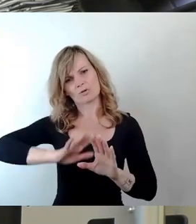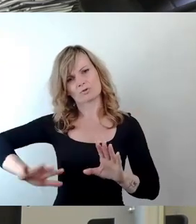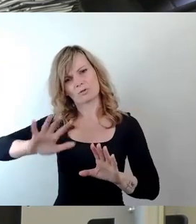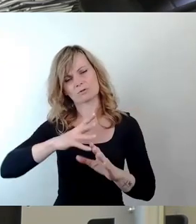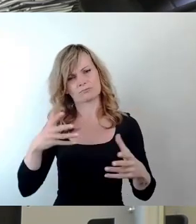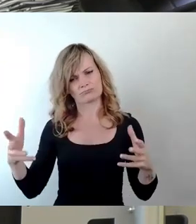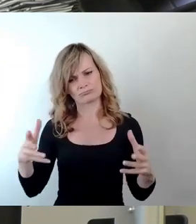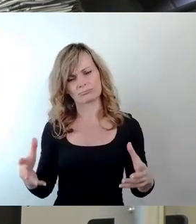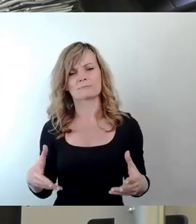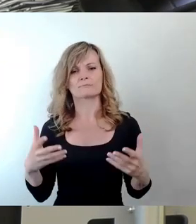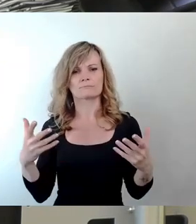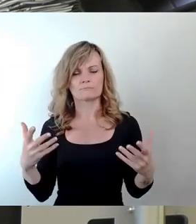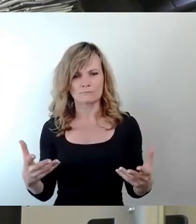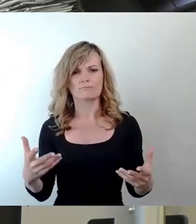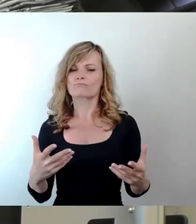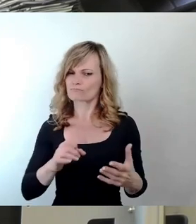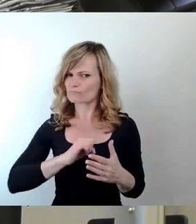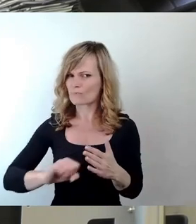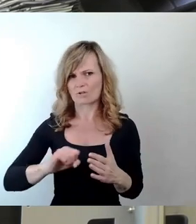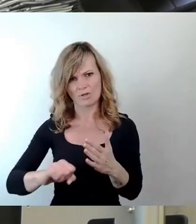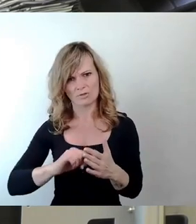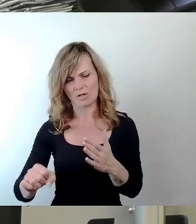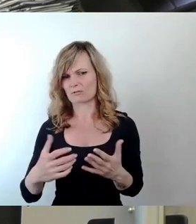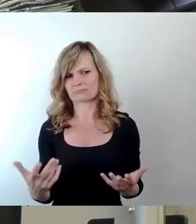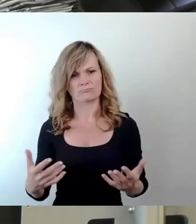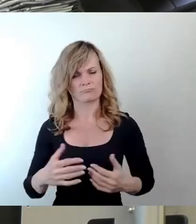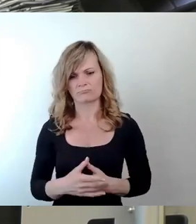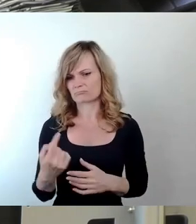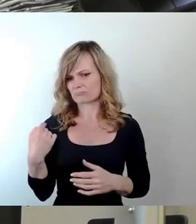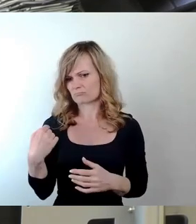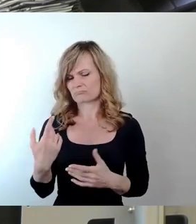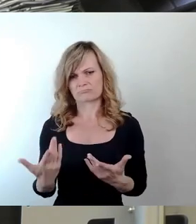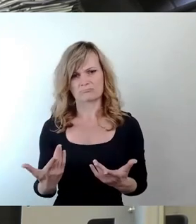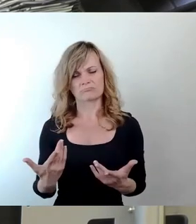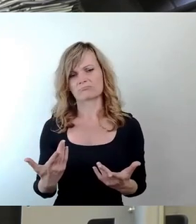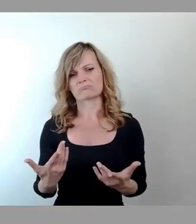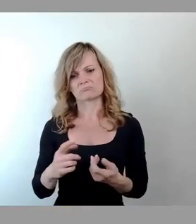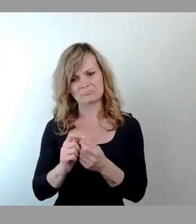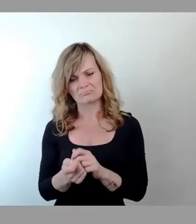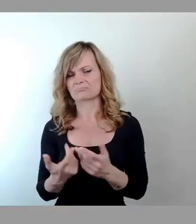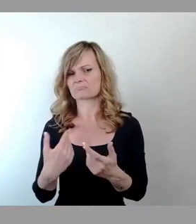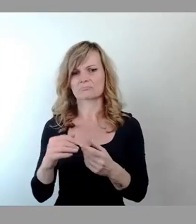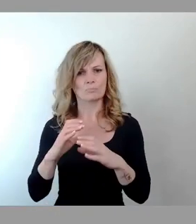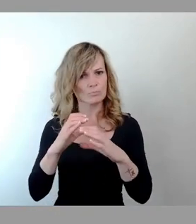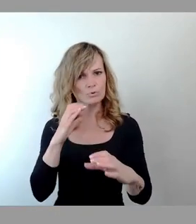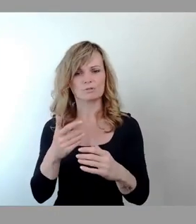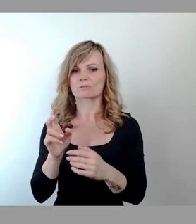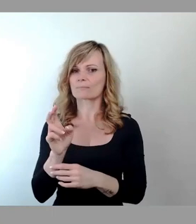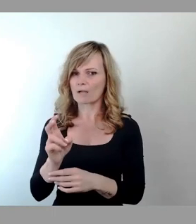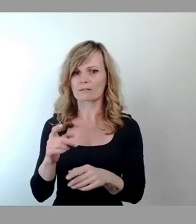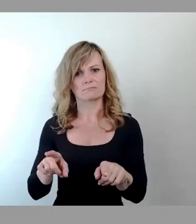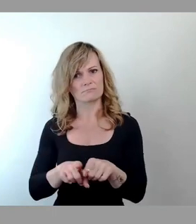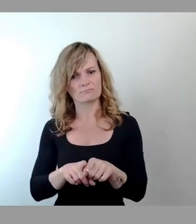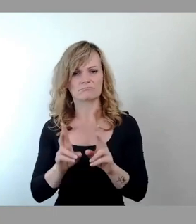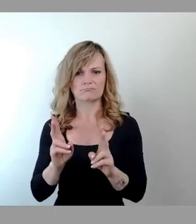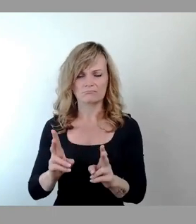es in der Tat keinen großen Beschleunigungseffekt in den letzten Jahren gab, war der Bus- und Bahnverkehr. Bei der